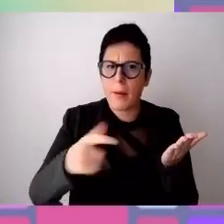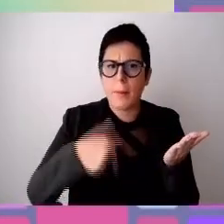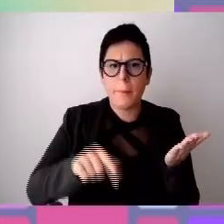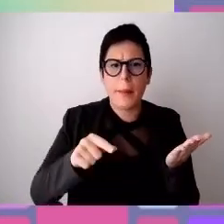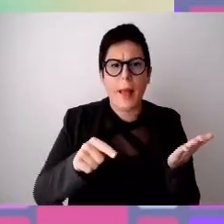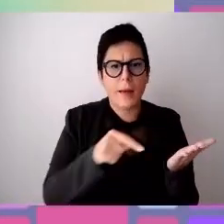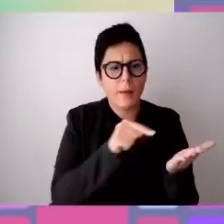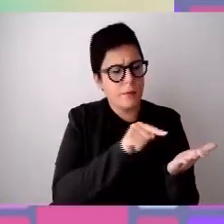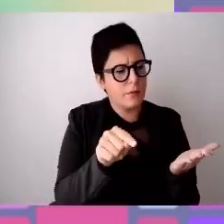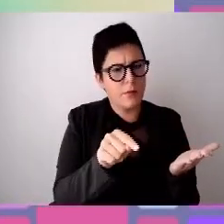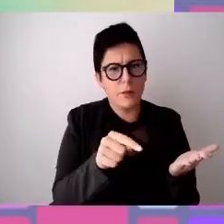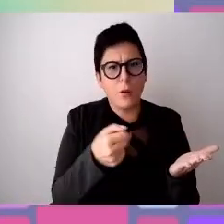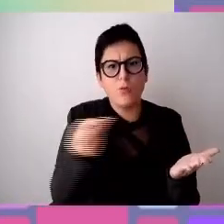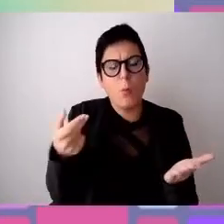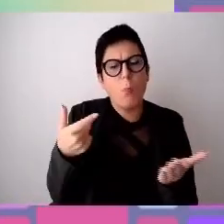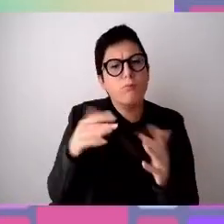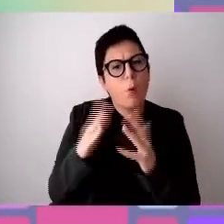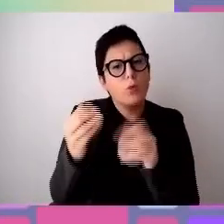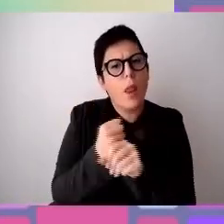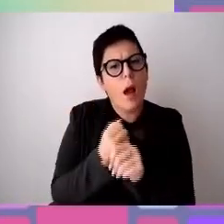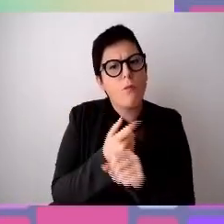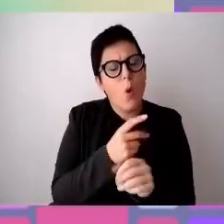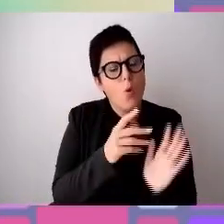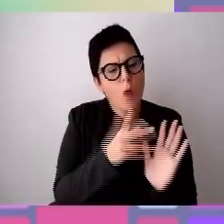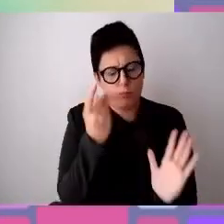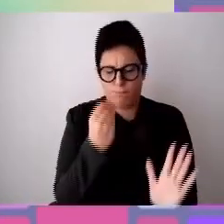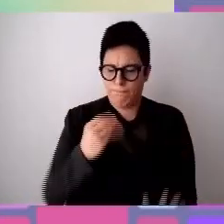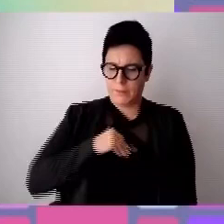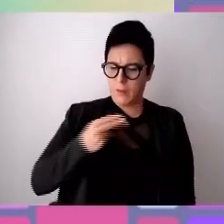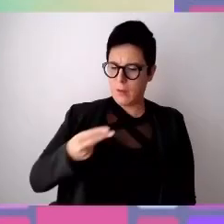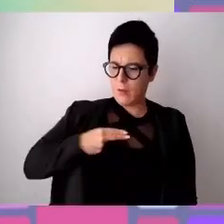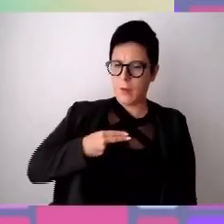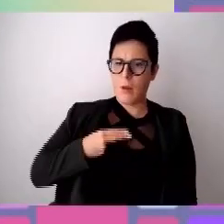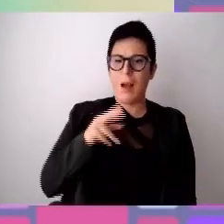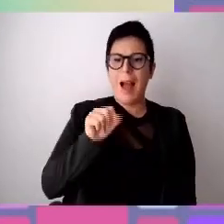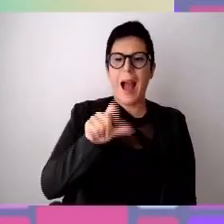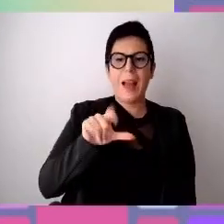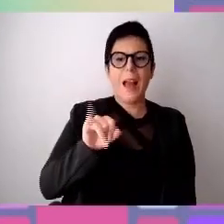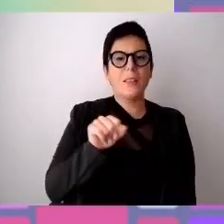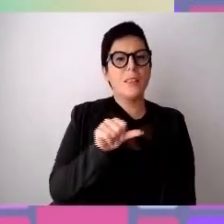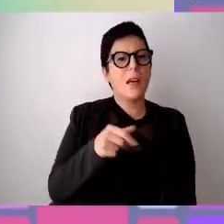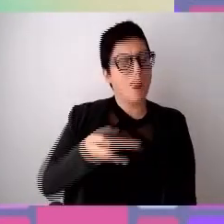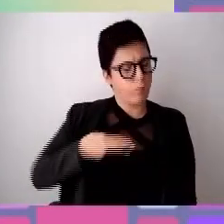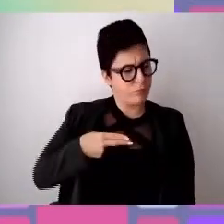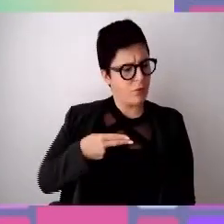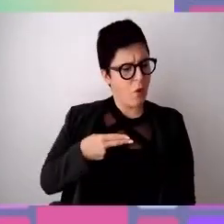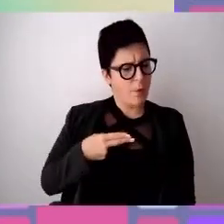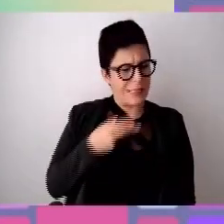nel mondo del lavoro, anche per far sì che la persona, come direi, riesca a